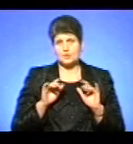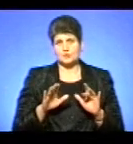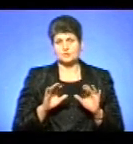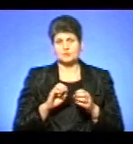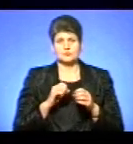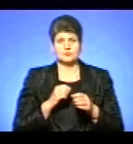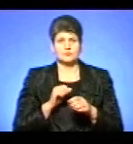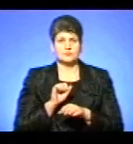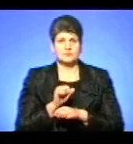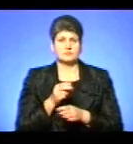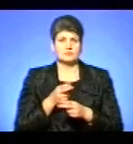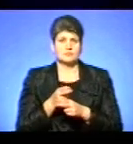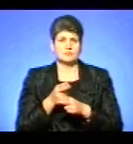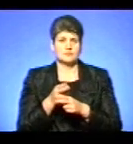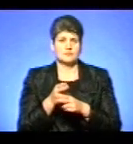заторів.